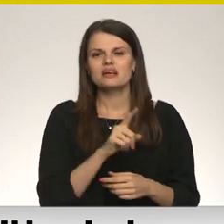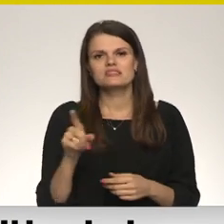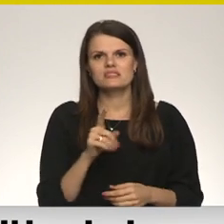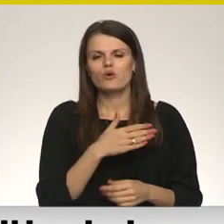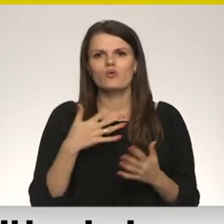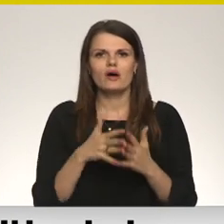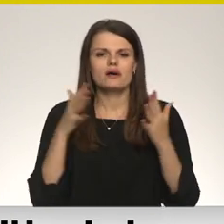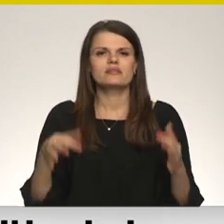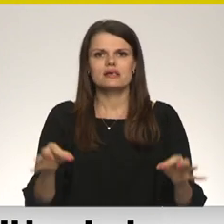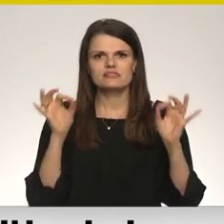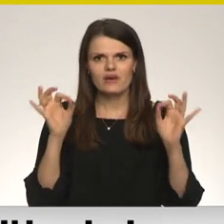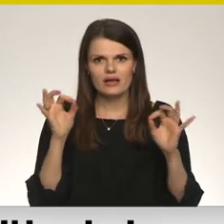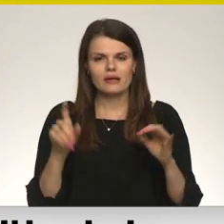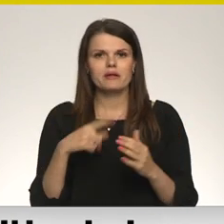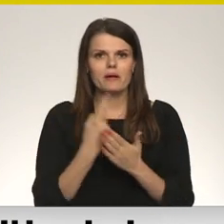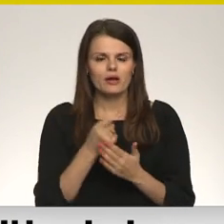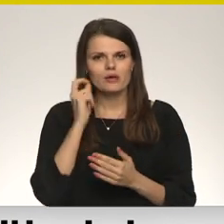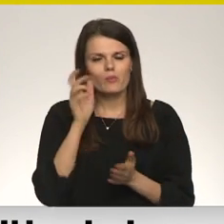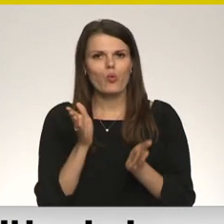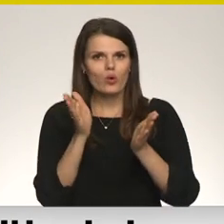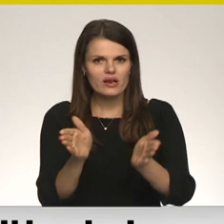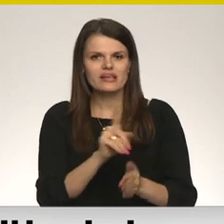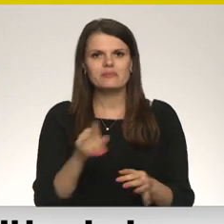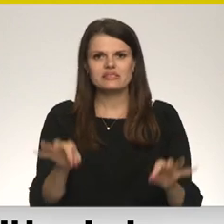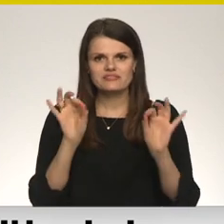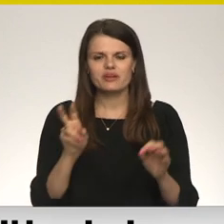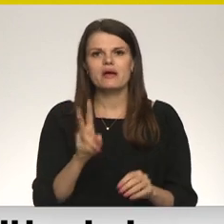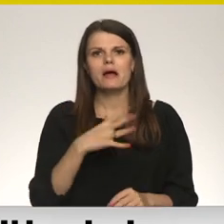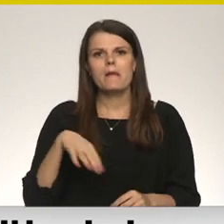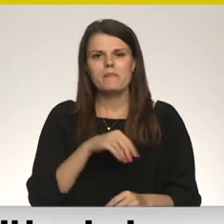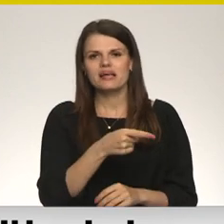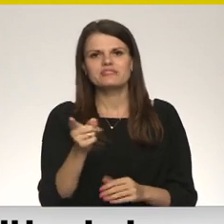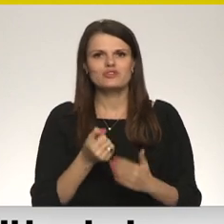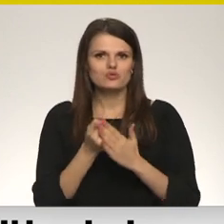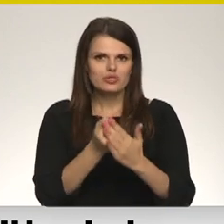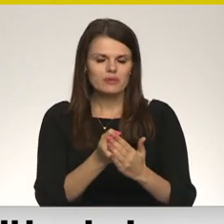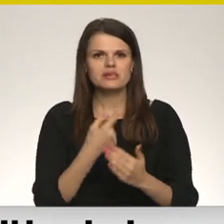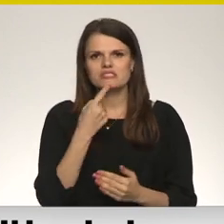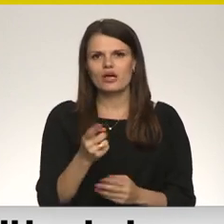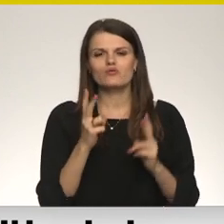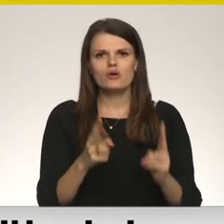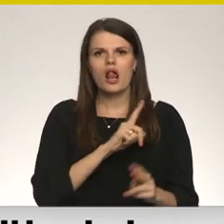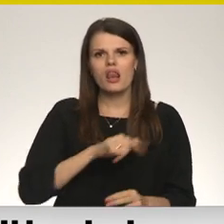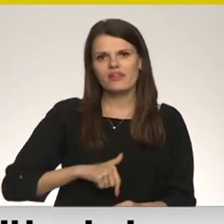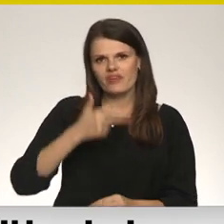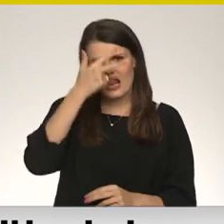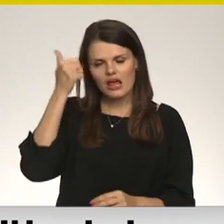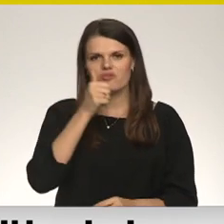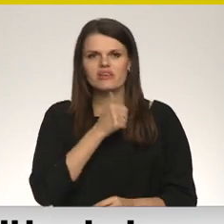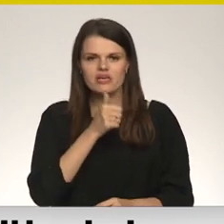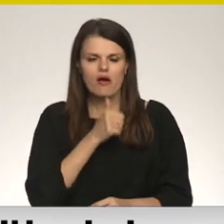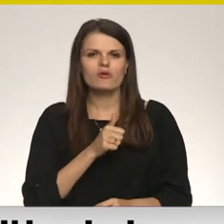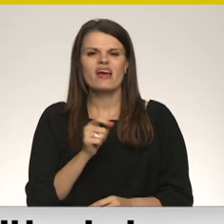nozīmīgs pilienas. Pirmam kārtām Ukraiņiem tas ir svarīgi, kad mēs viņus atbalstām, jo es teiktu, ka Latvija, Lietu un Ingaunija